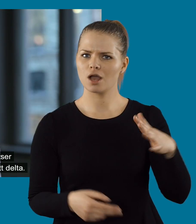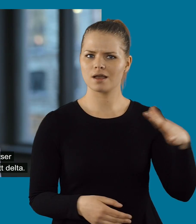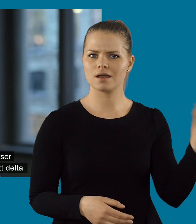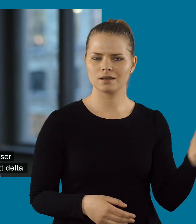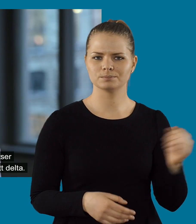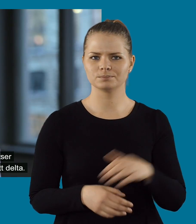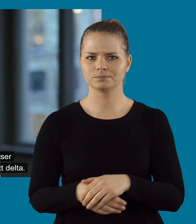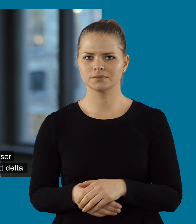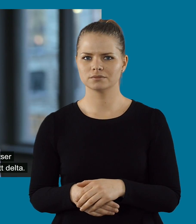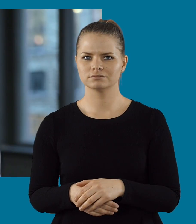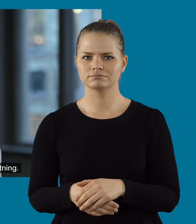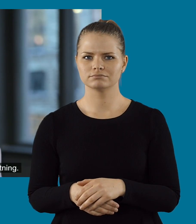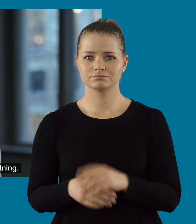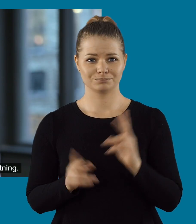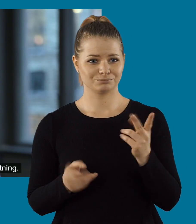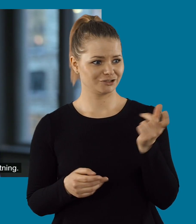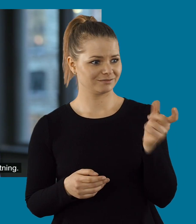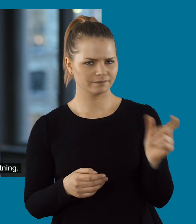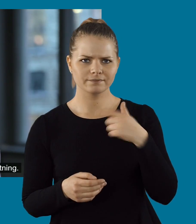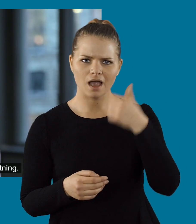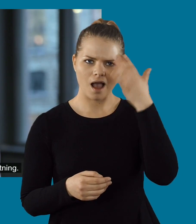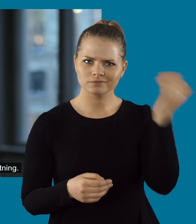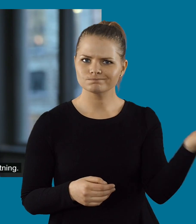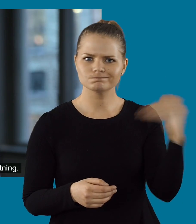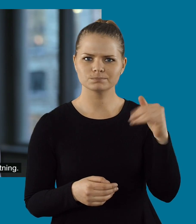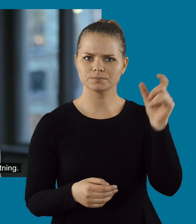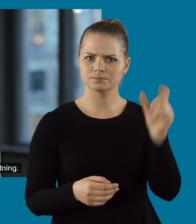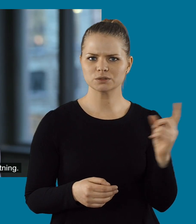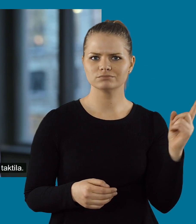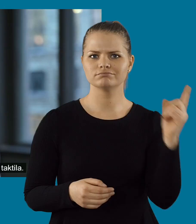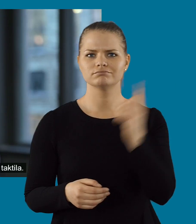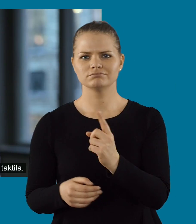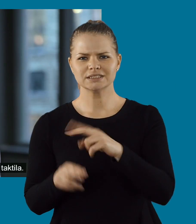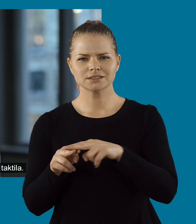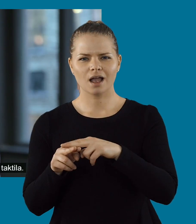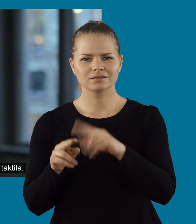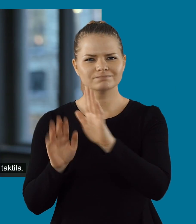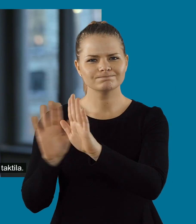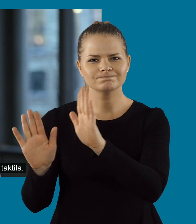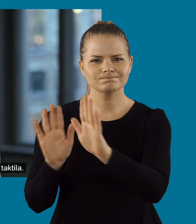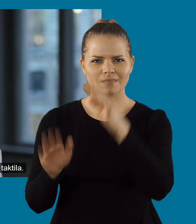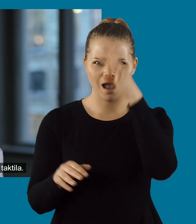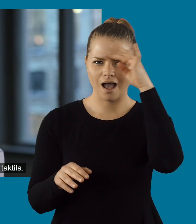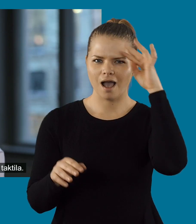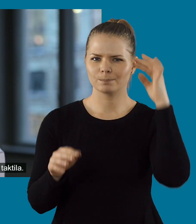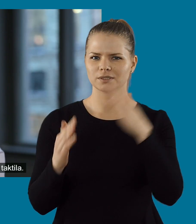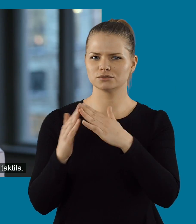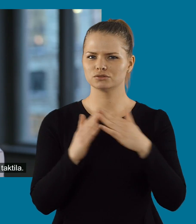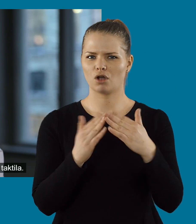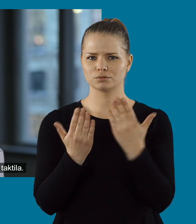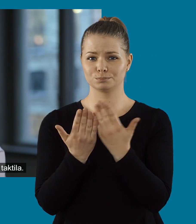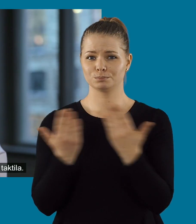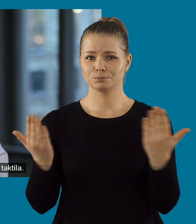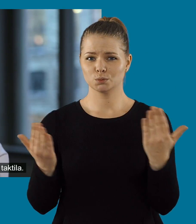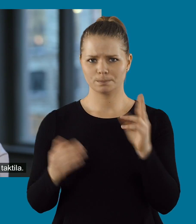har möjligheter att delta. Och lätt att ta sig dit och lätt att få hämtning. Så det är ju också den biten som är. Och just det här att vi kan